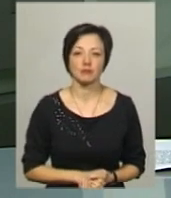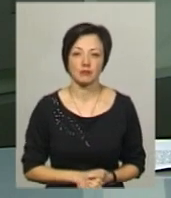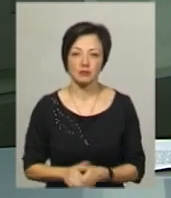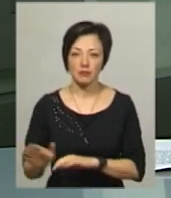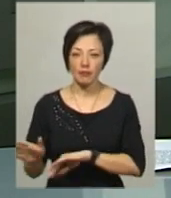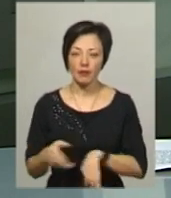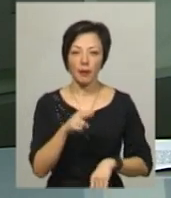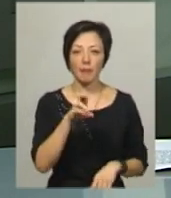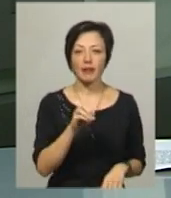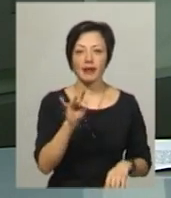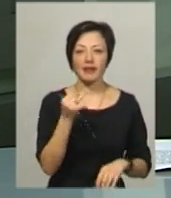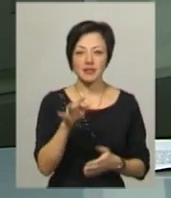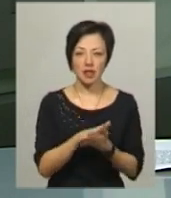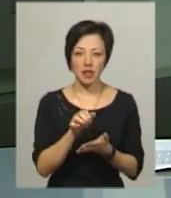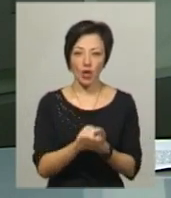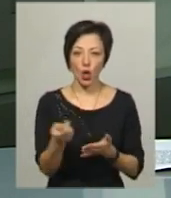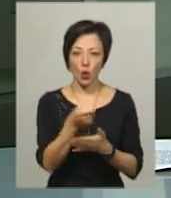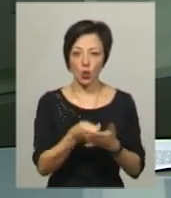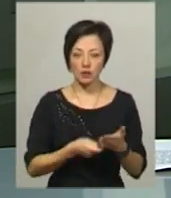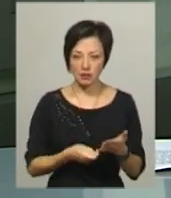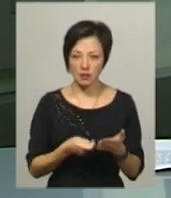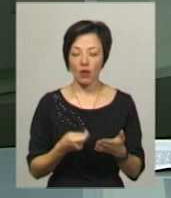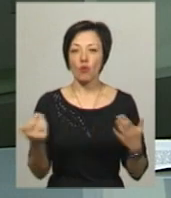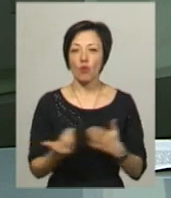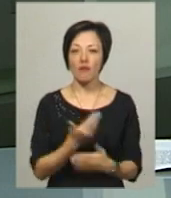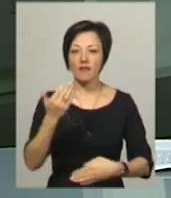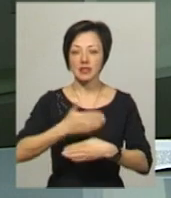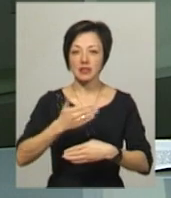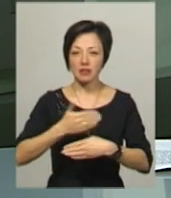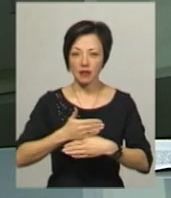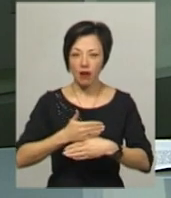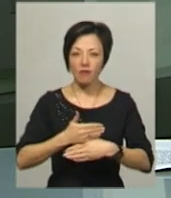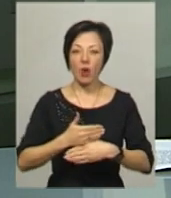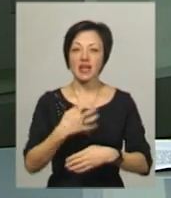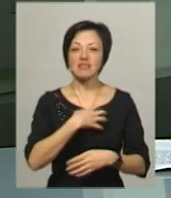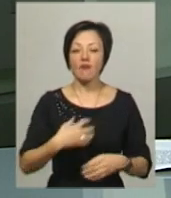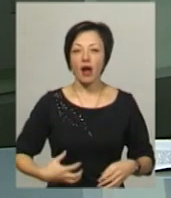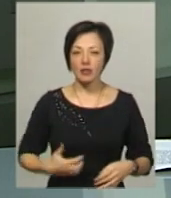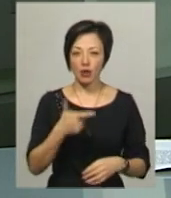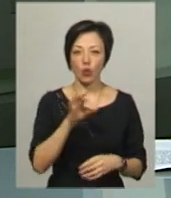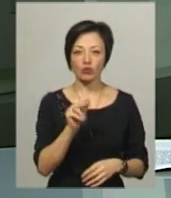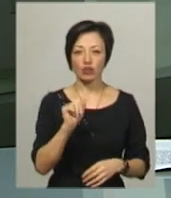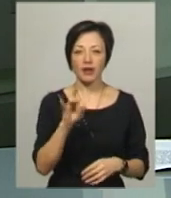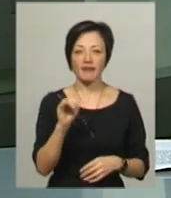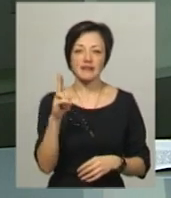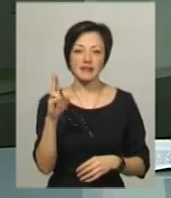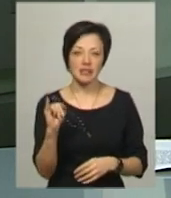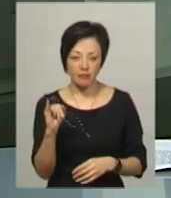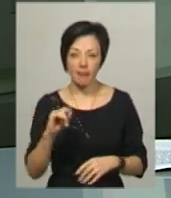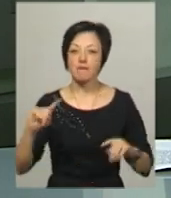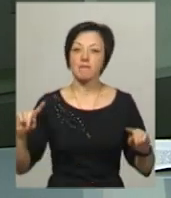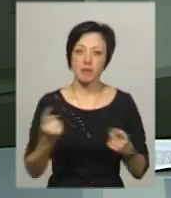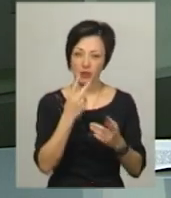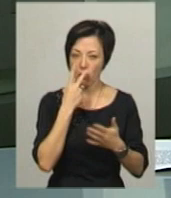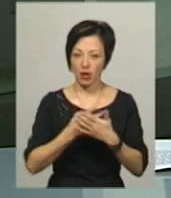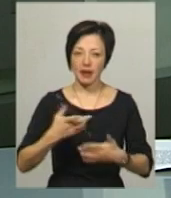Петриківський розпис та живі декорації, оновлену виставу «Сватання на гончарівці» за п'єсою Григорія Квітки-Основяненко вперше